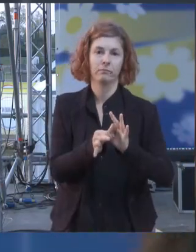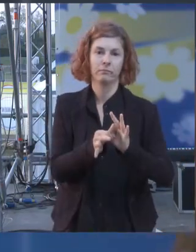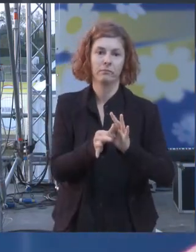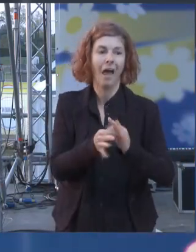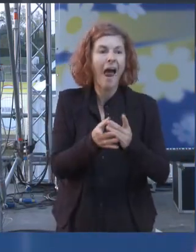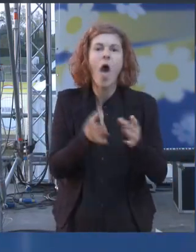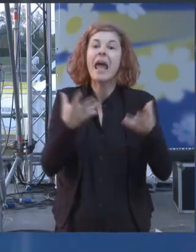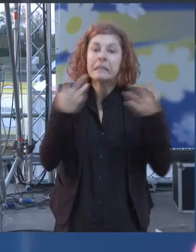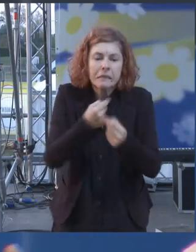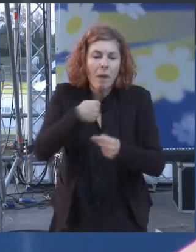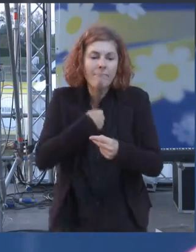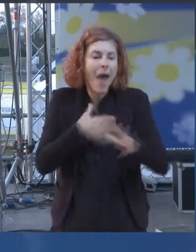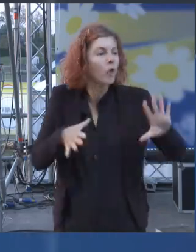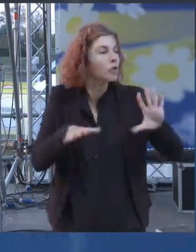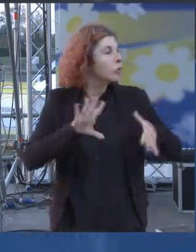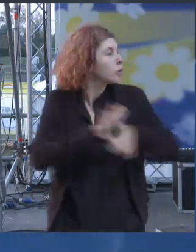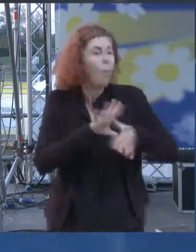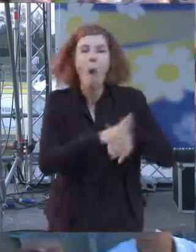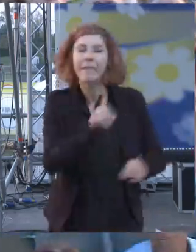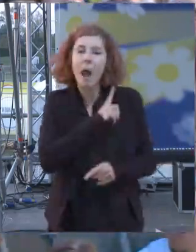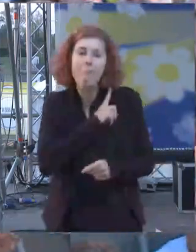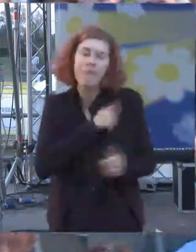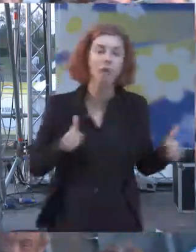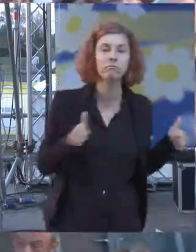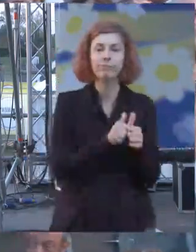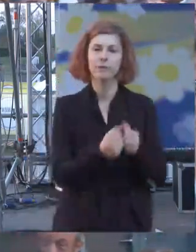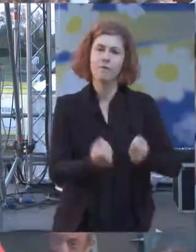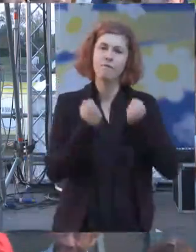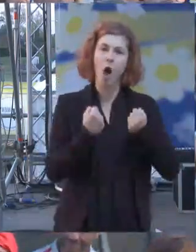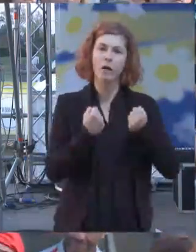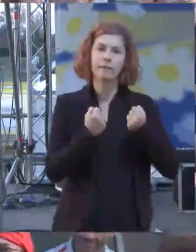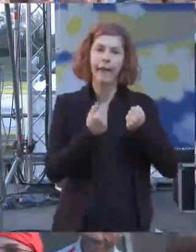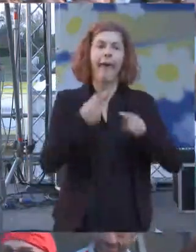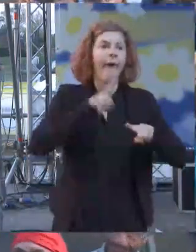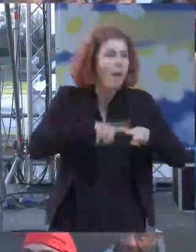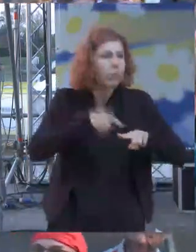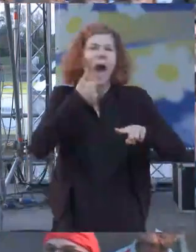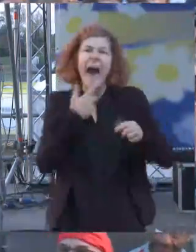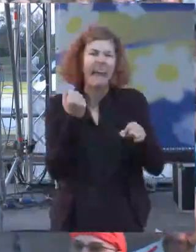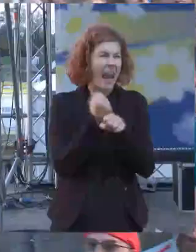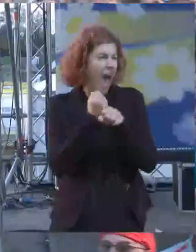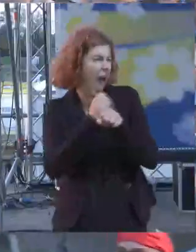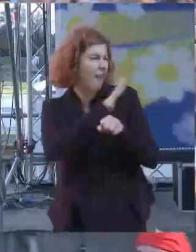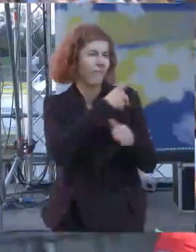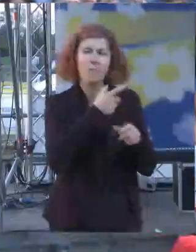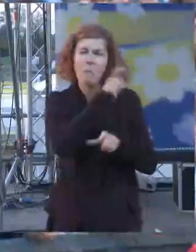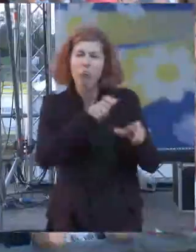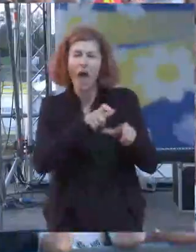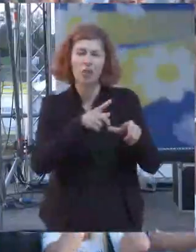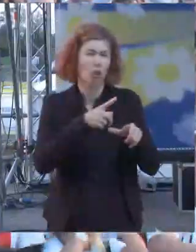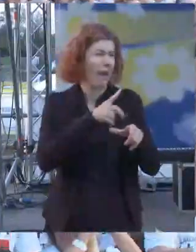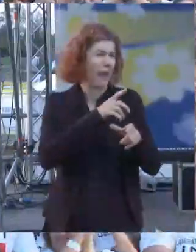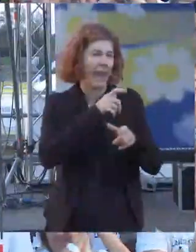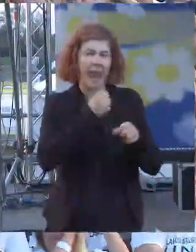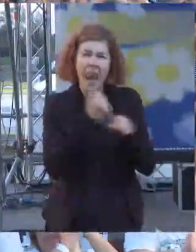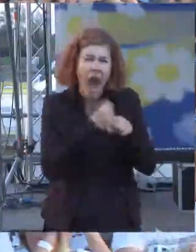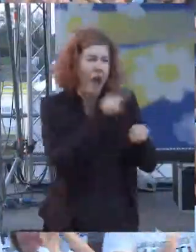squadra e lo stanno facendo sicuramente anche le persone che lavorano con Chiara le persone che lavorano con Filippo le persone che lavorano